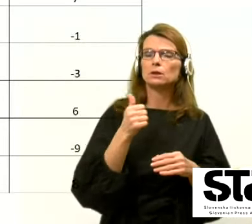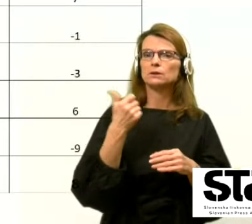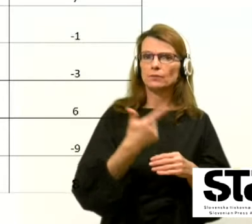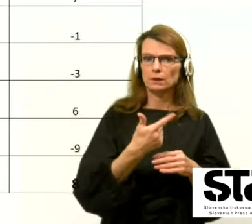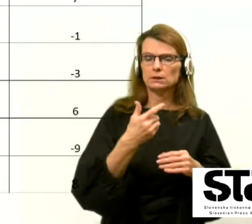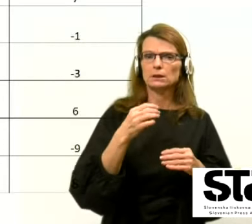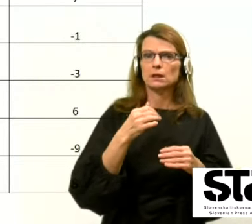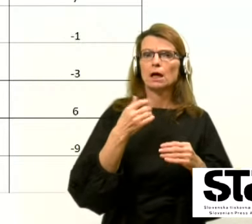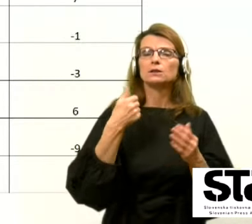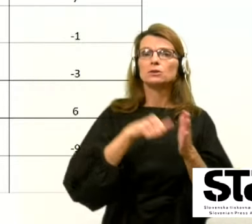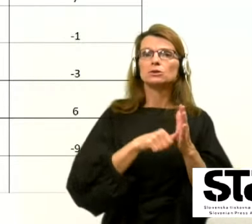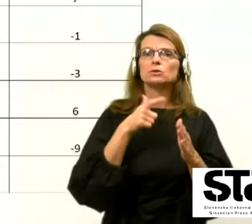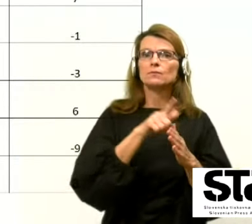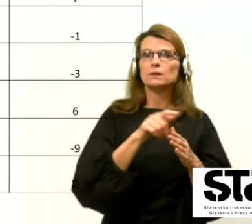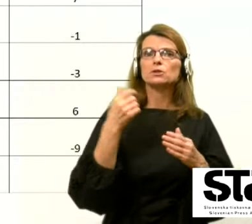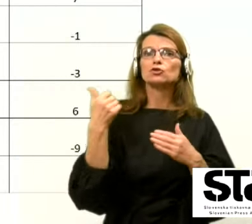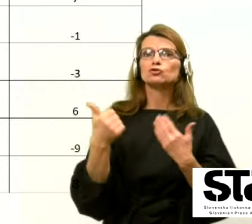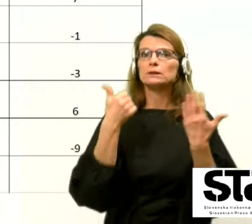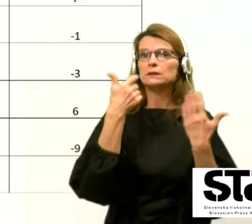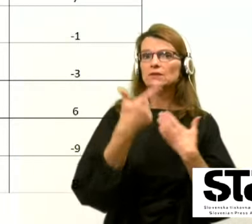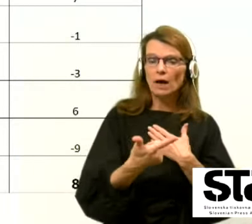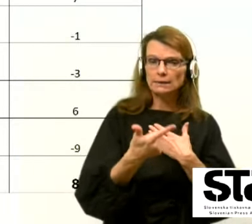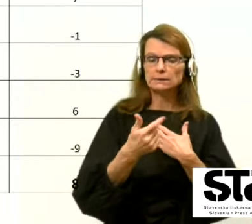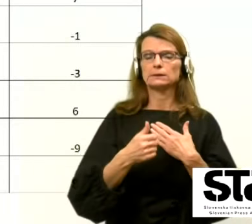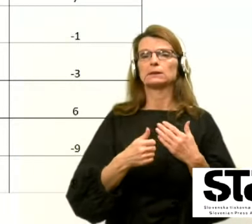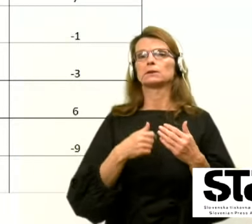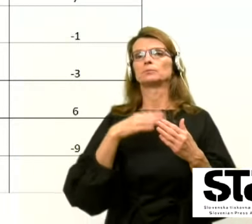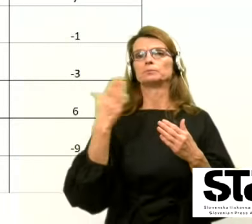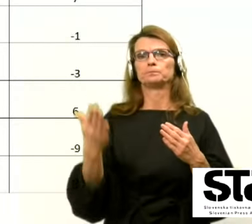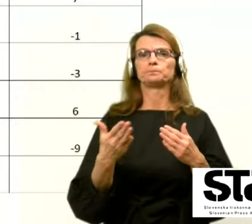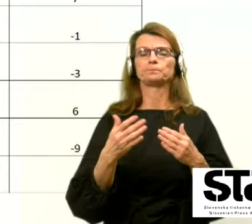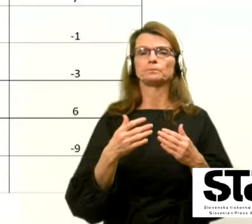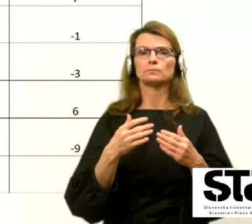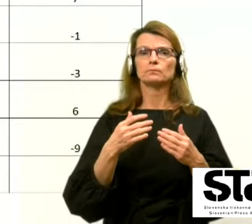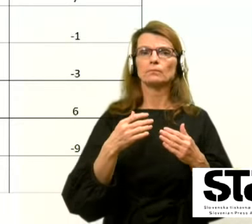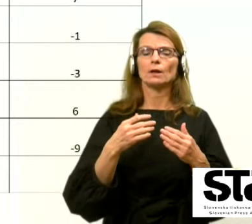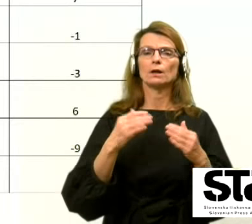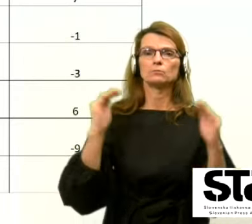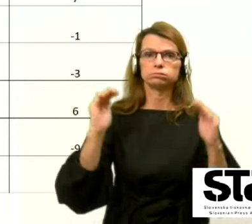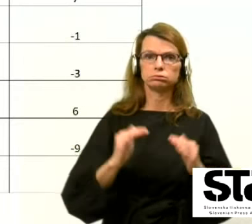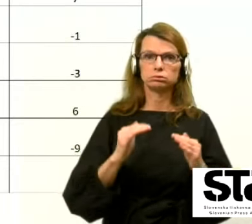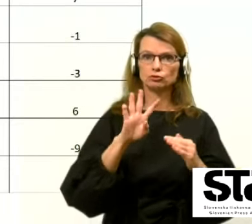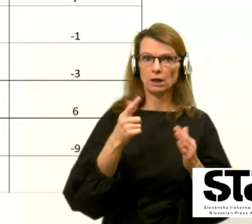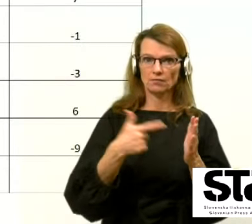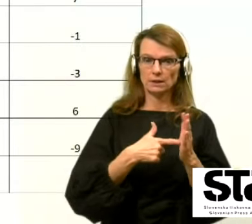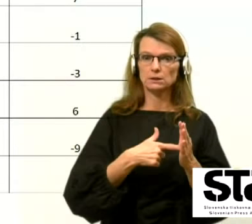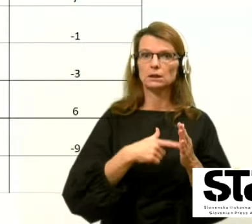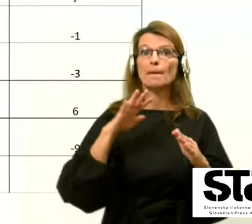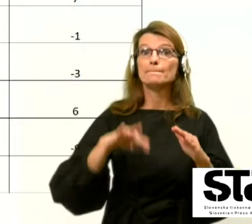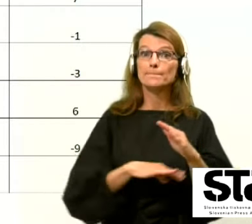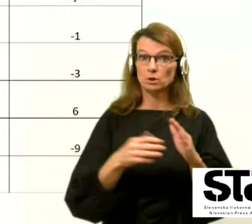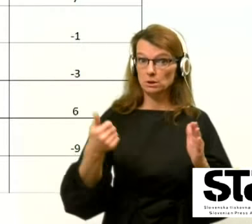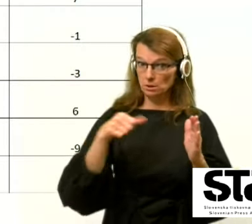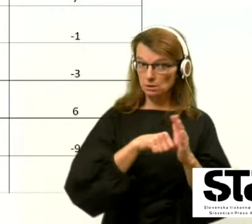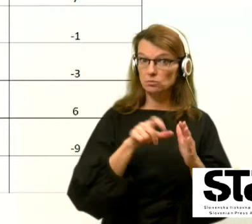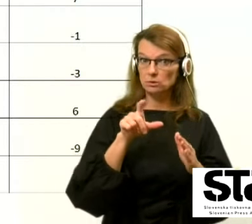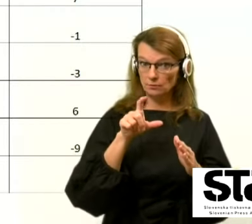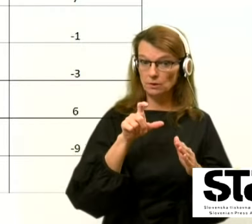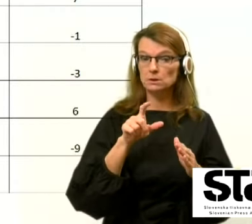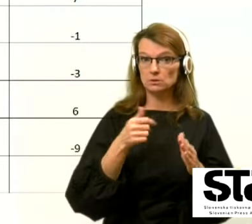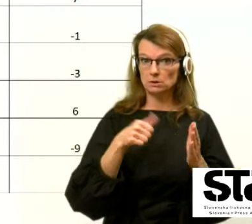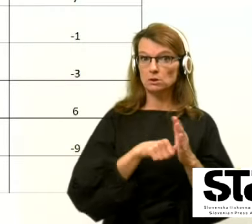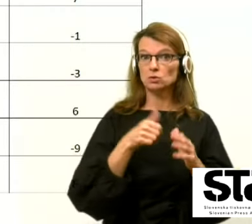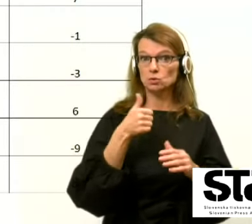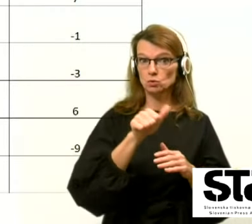23. 1226, potem pademo 24. pod 1200 na